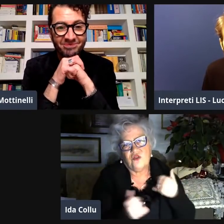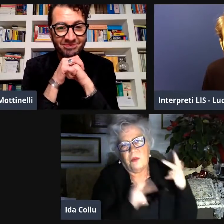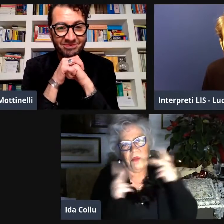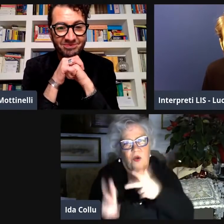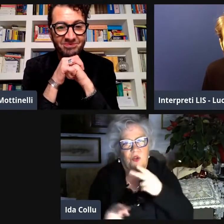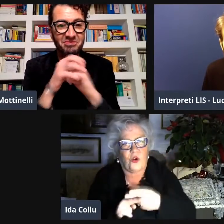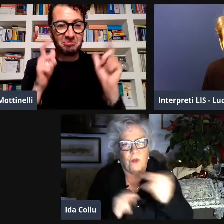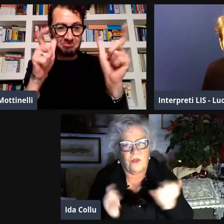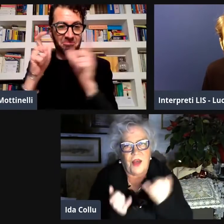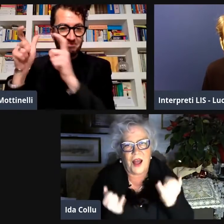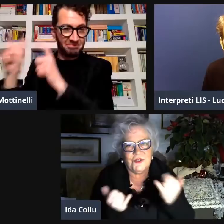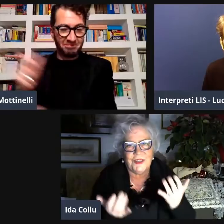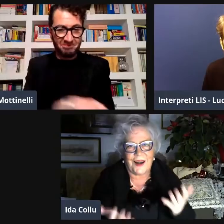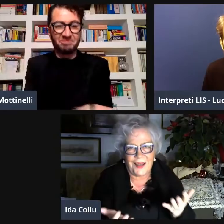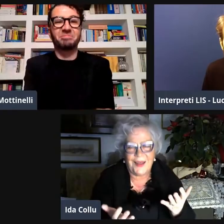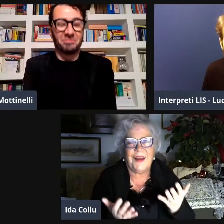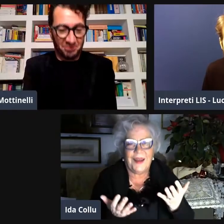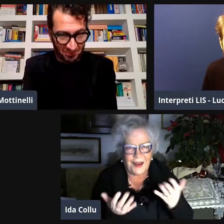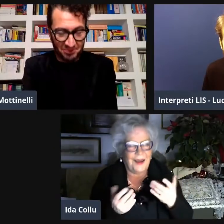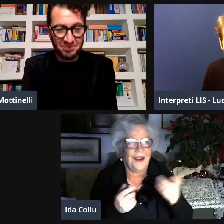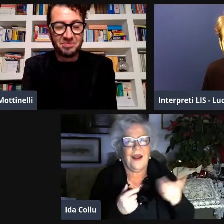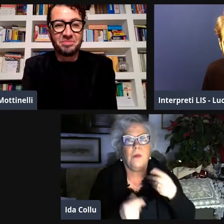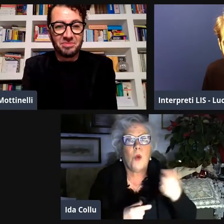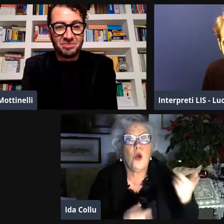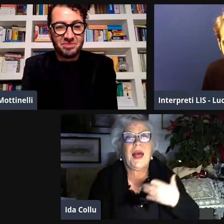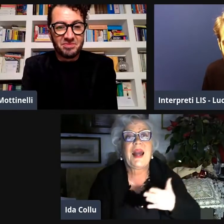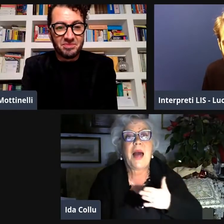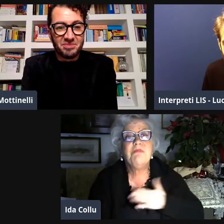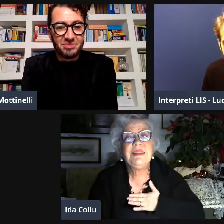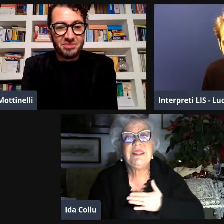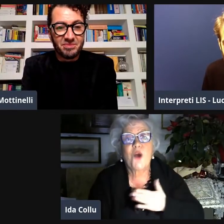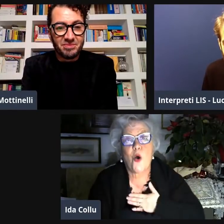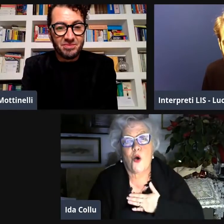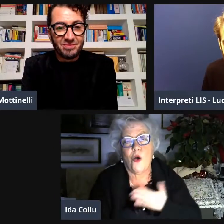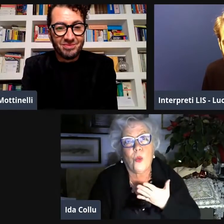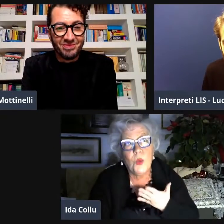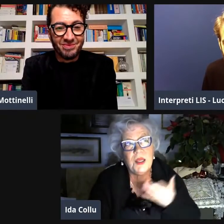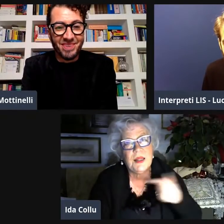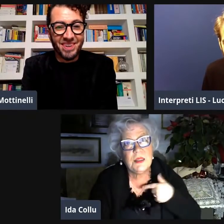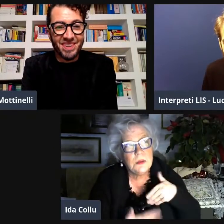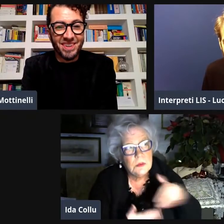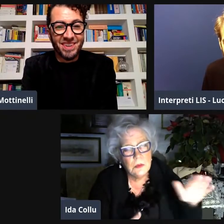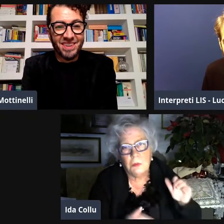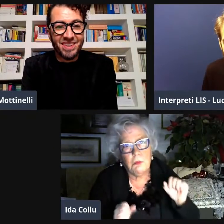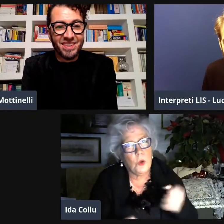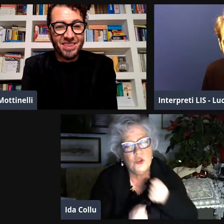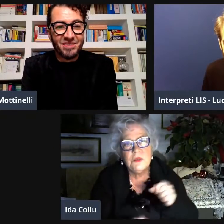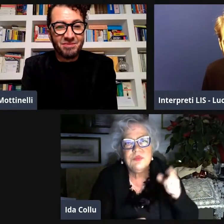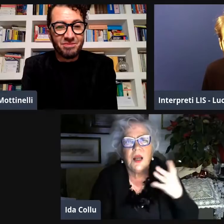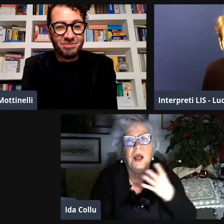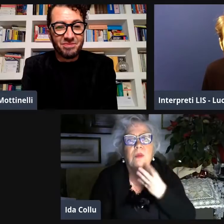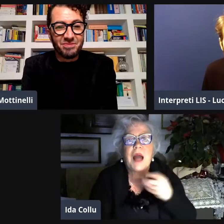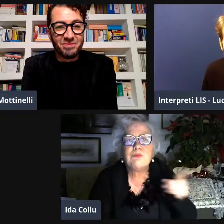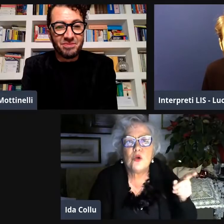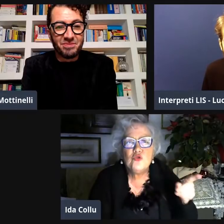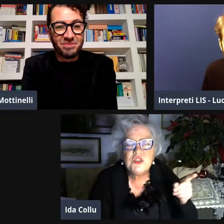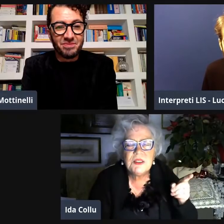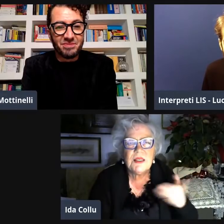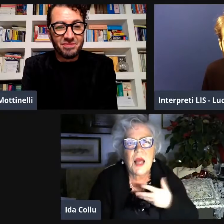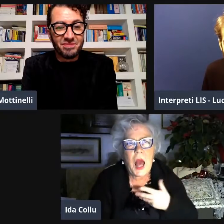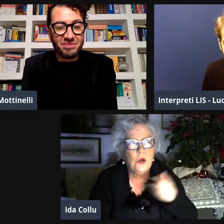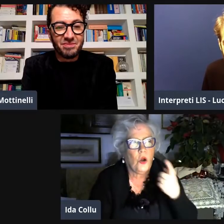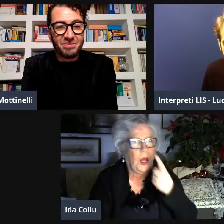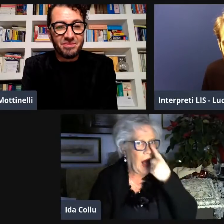era piccolo era facile quindi da trasportare per me era mio non l'ho